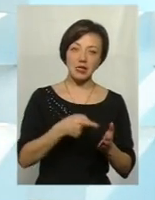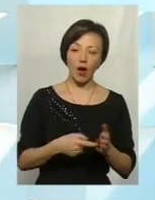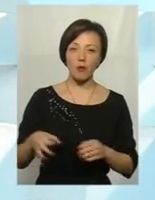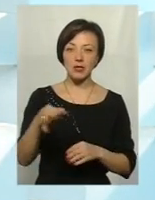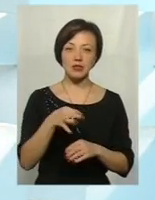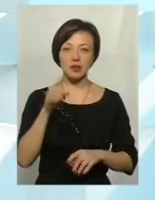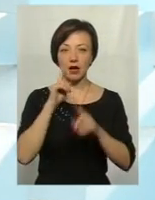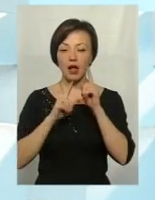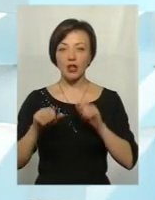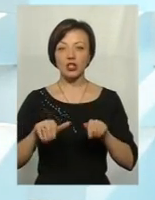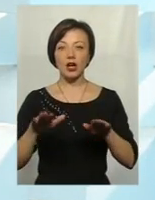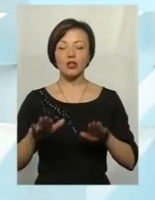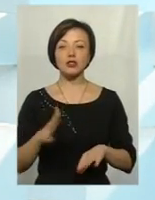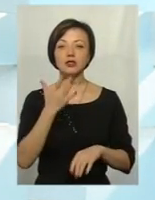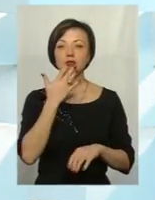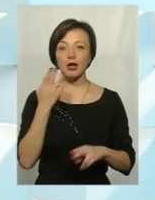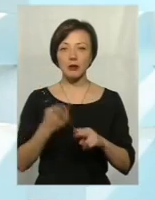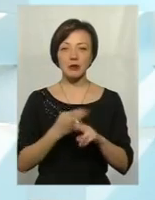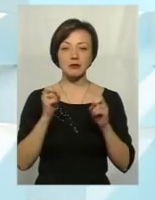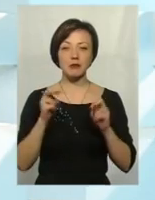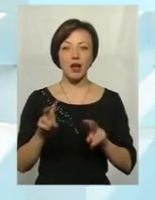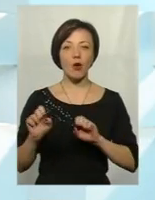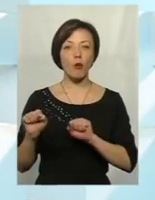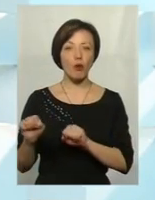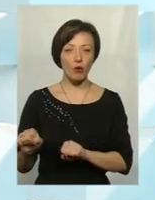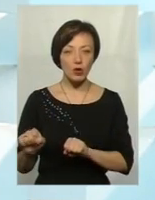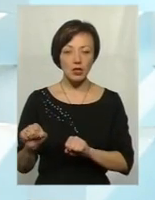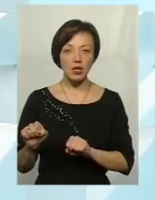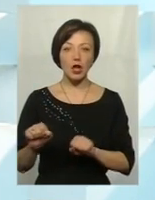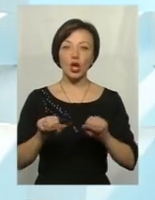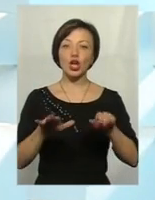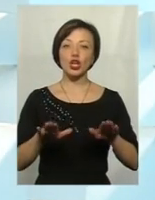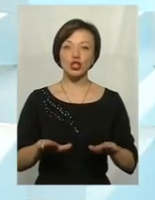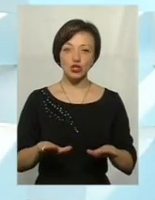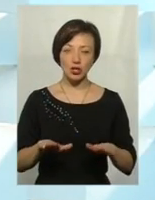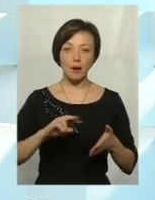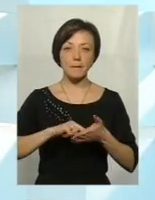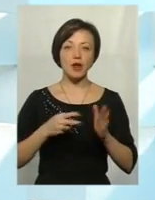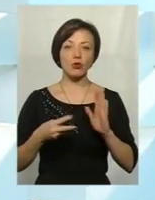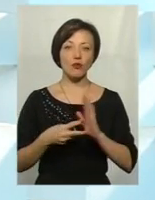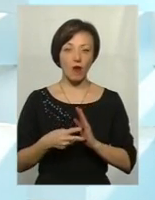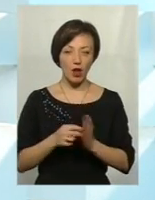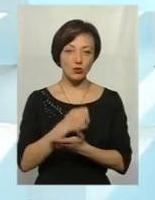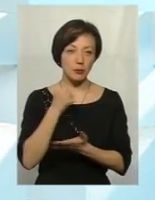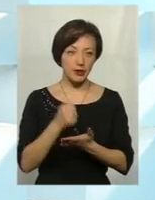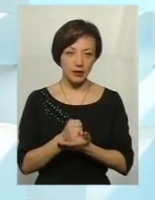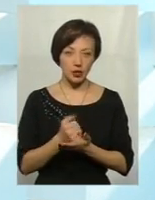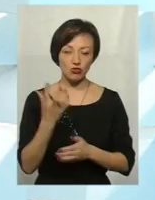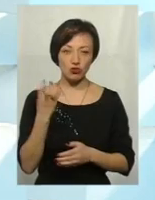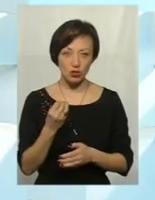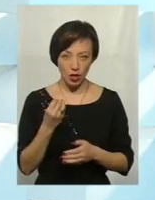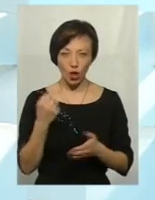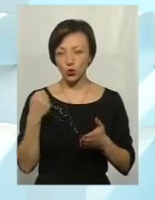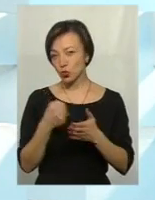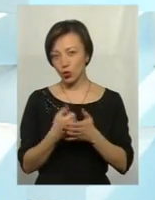рішення Ради національної безпеки та оборони. Власне, рішення планувалося прийняти ще до